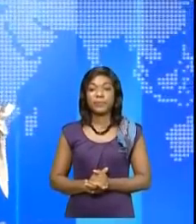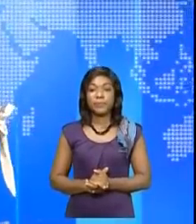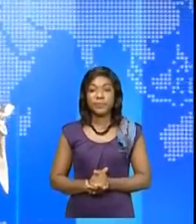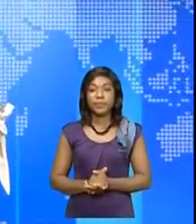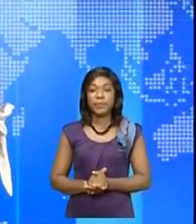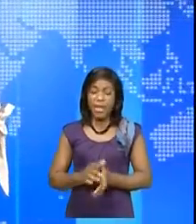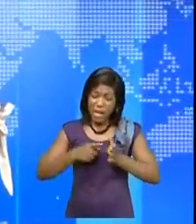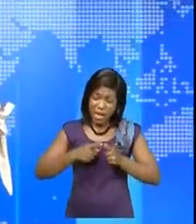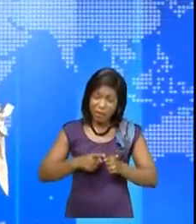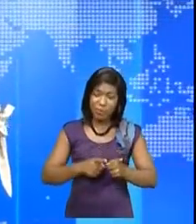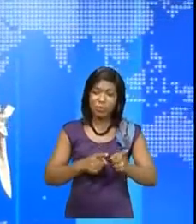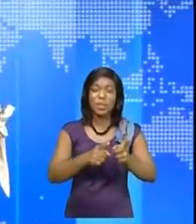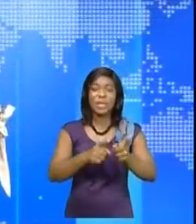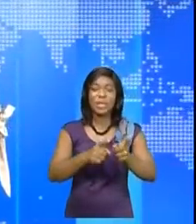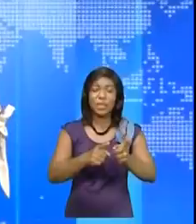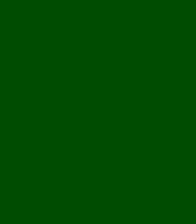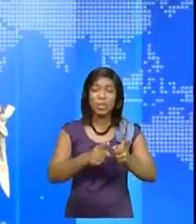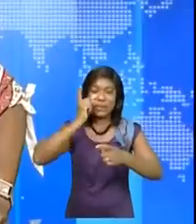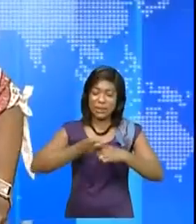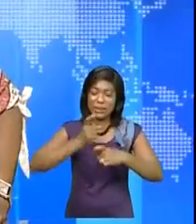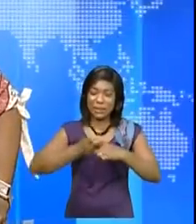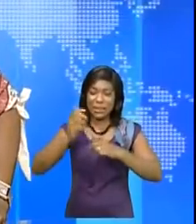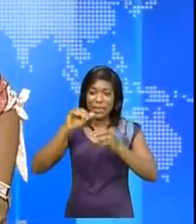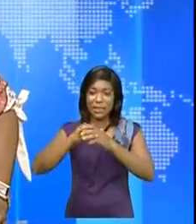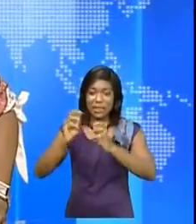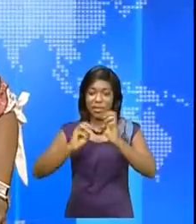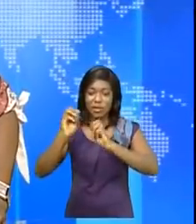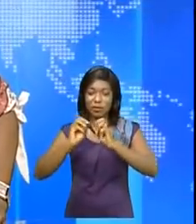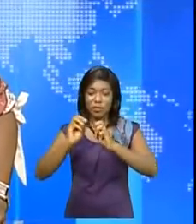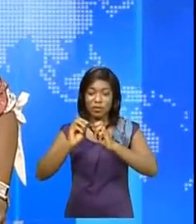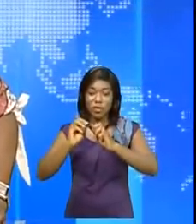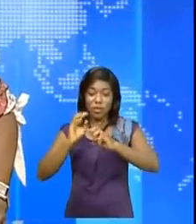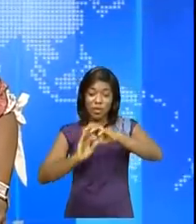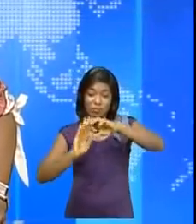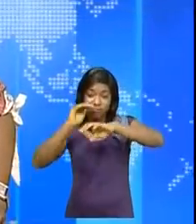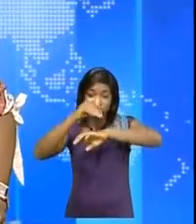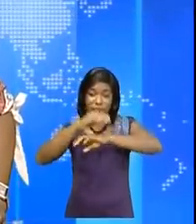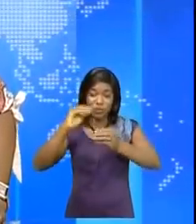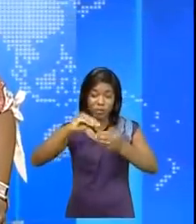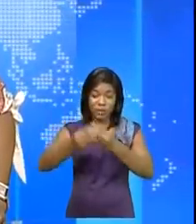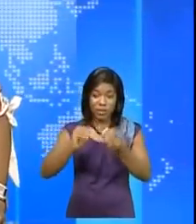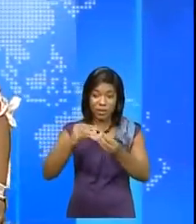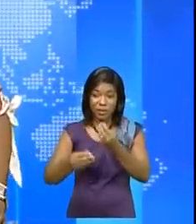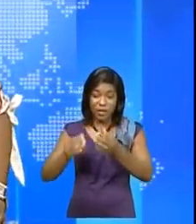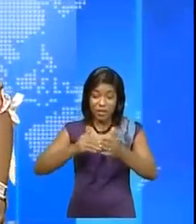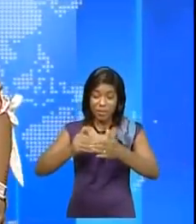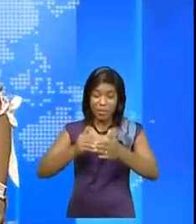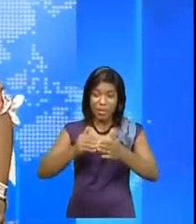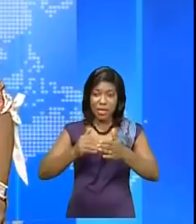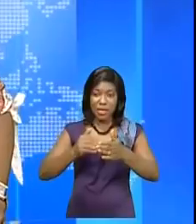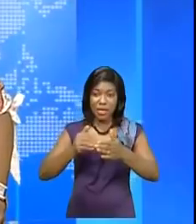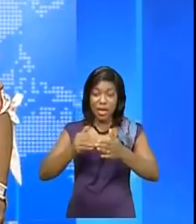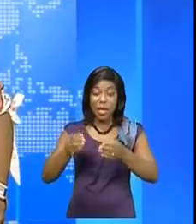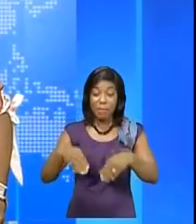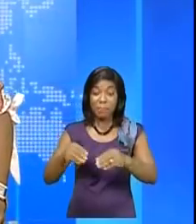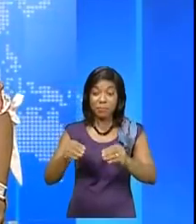Des embouteillages monstres sont observés au niveau de Saut-Mouton, de Bitabé, vers le marché de la liberté. Qu'est-ce qui